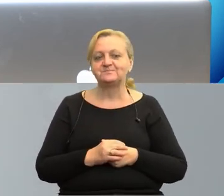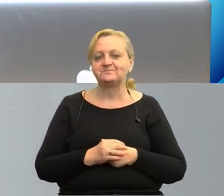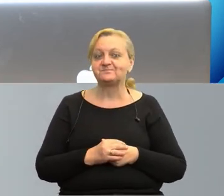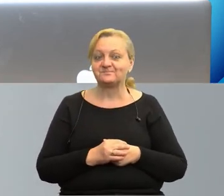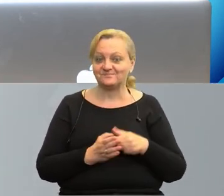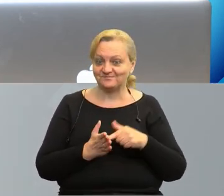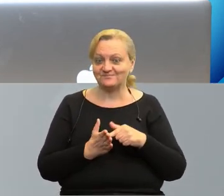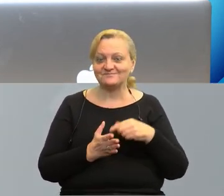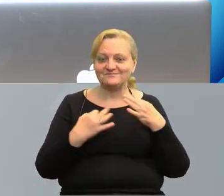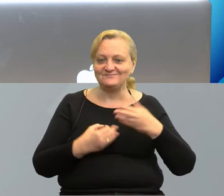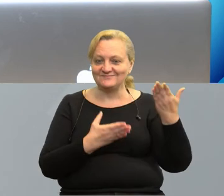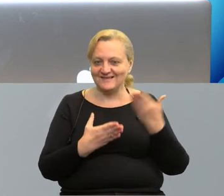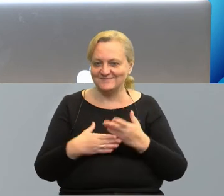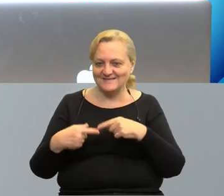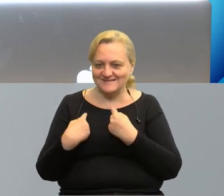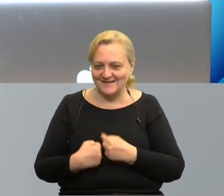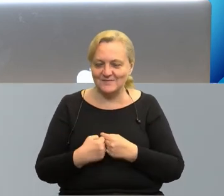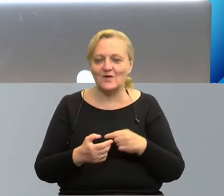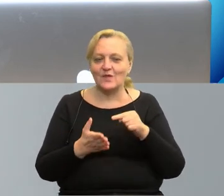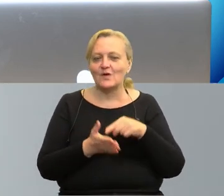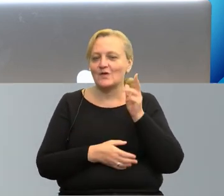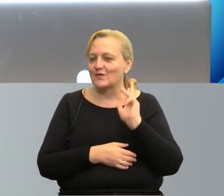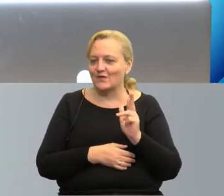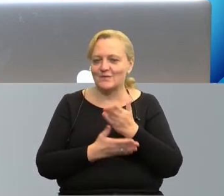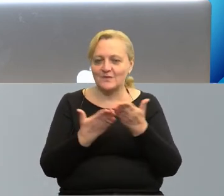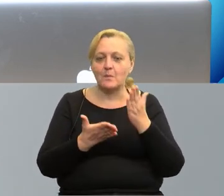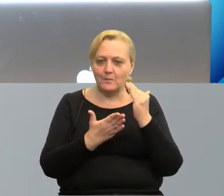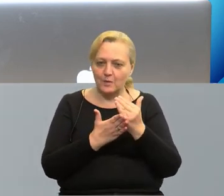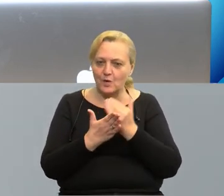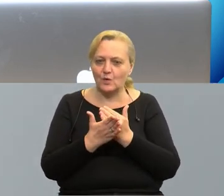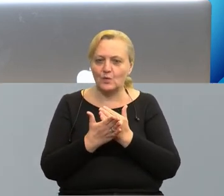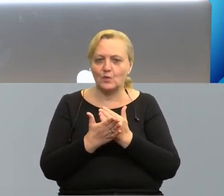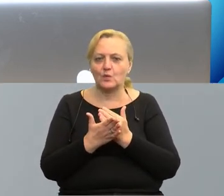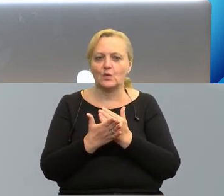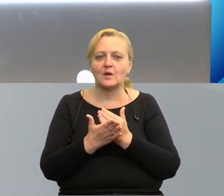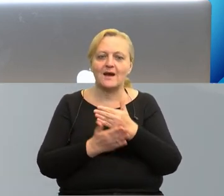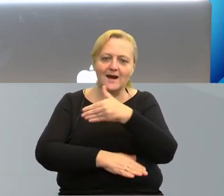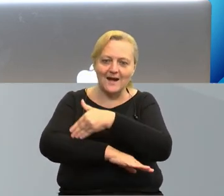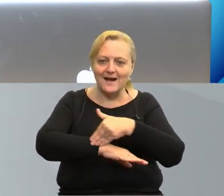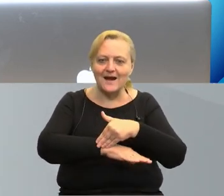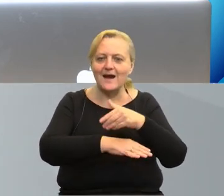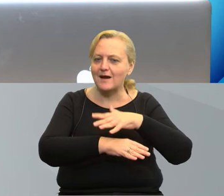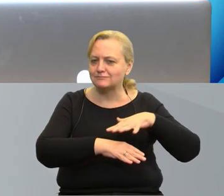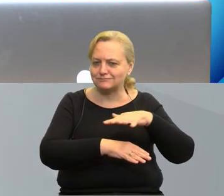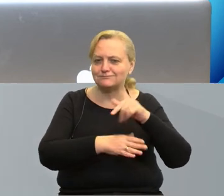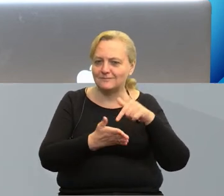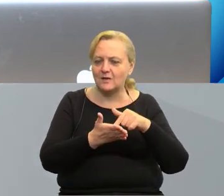Zapraszamy Państwa bardzo serdecznie i tych, którzy już w programach transgranicznych